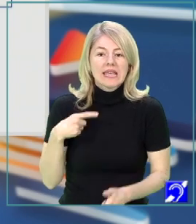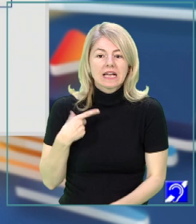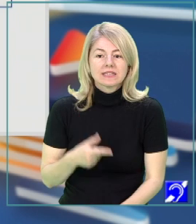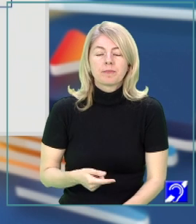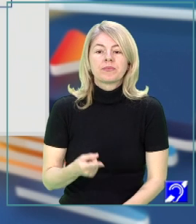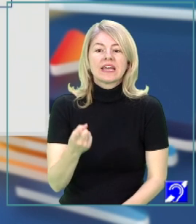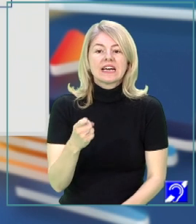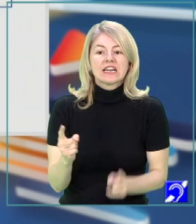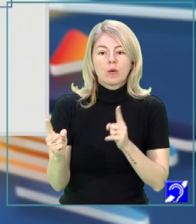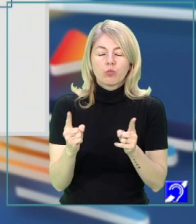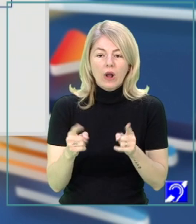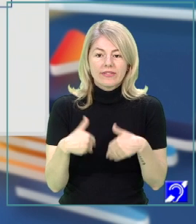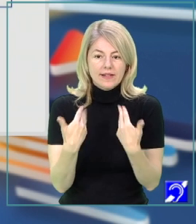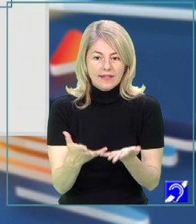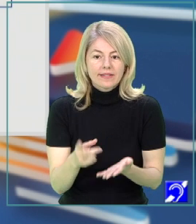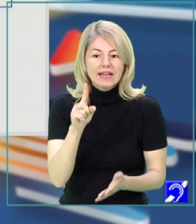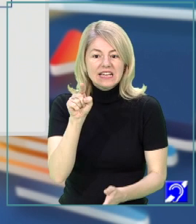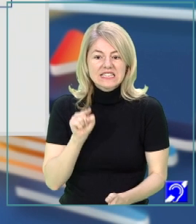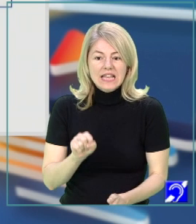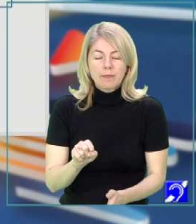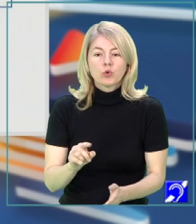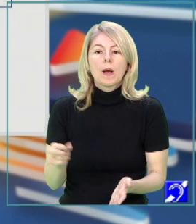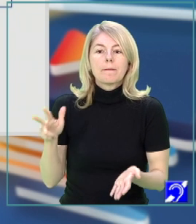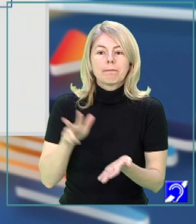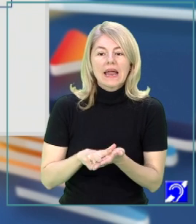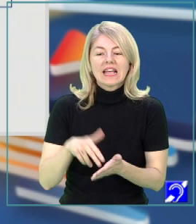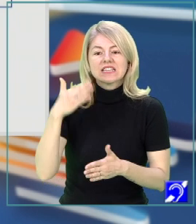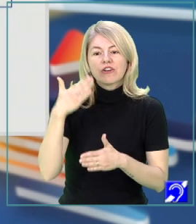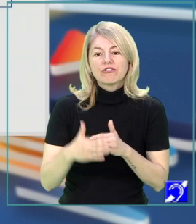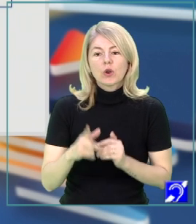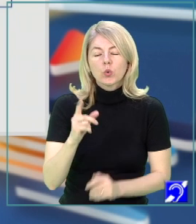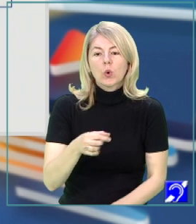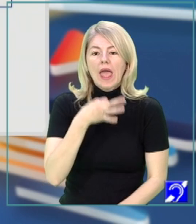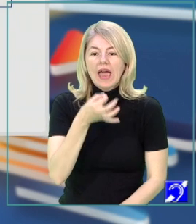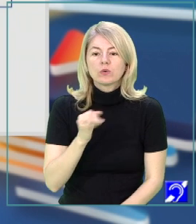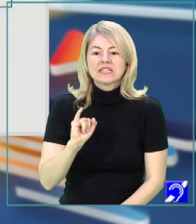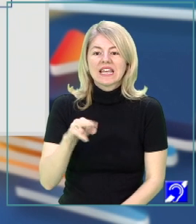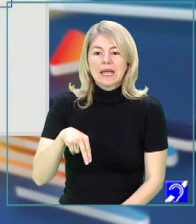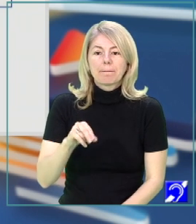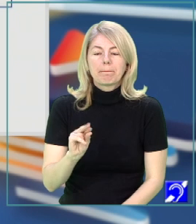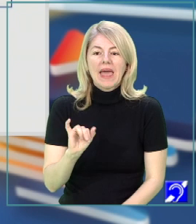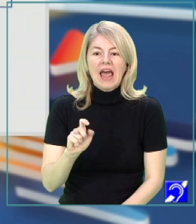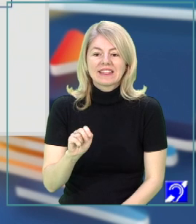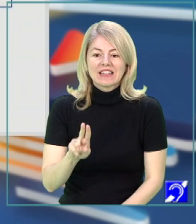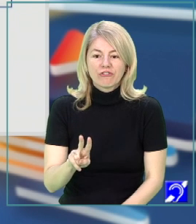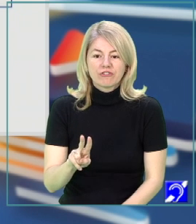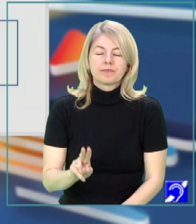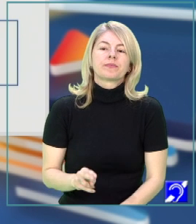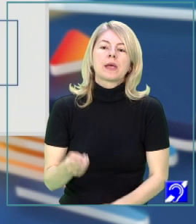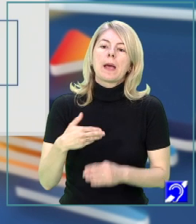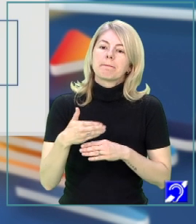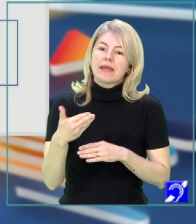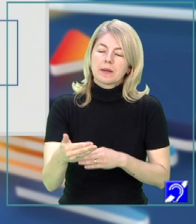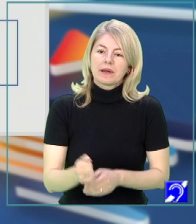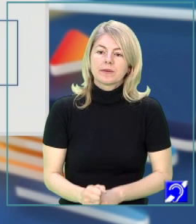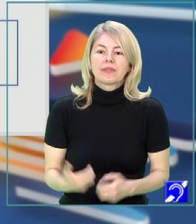În secvența dată, semnul exclamării marchează finalul unui enunț imperativ. Mergem mai departe, la